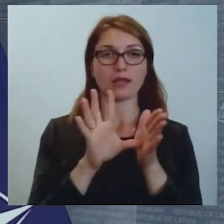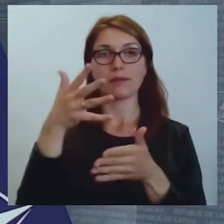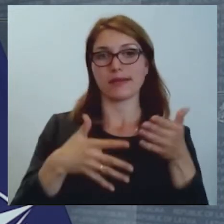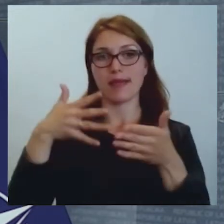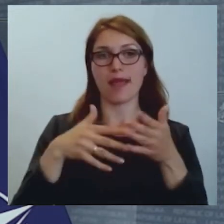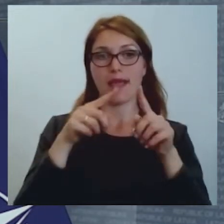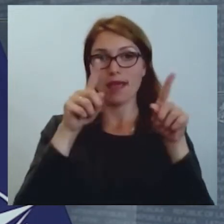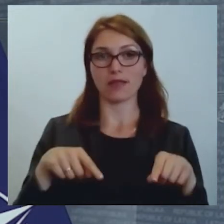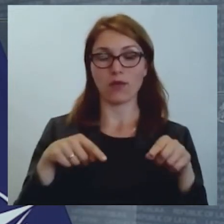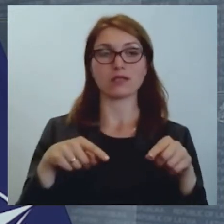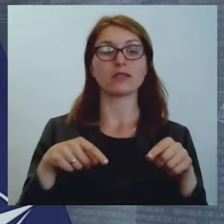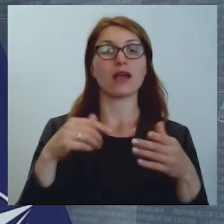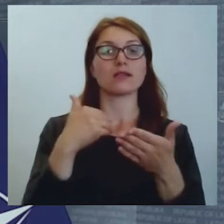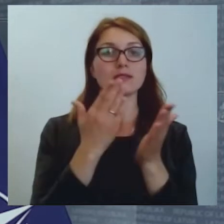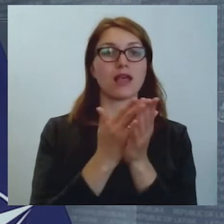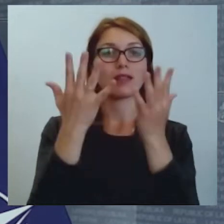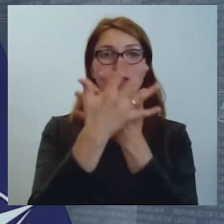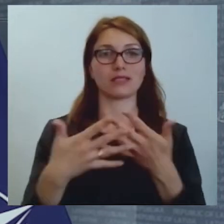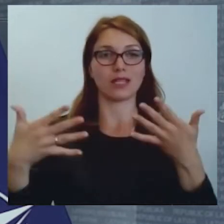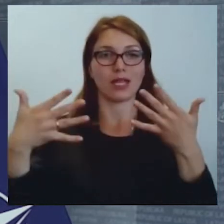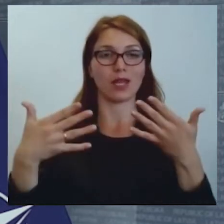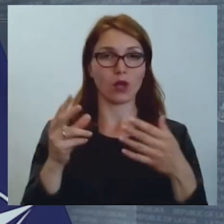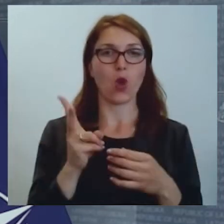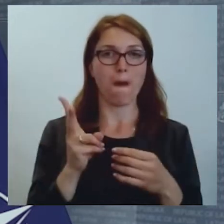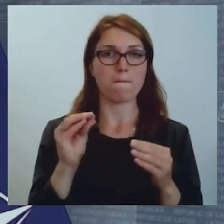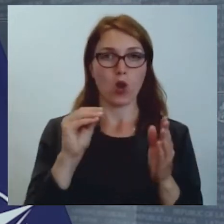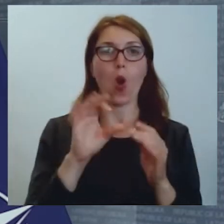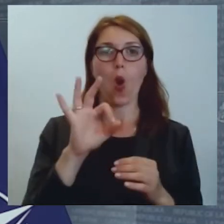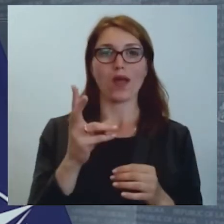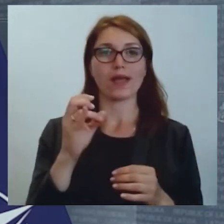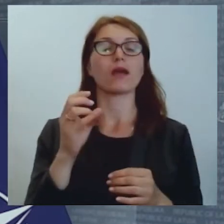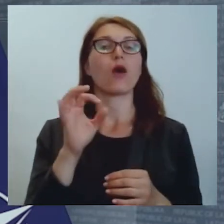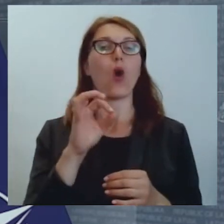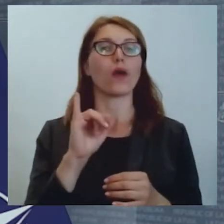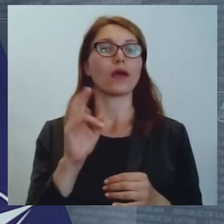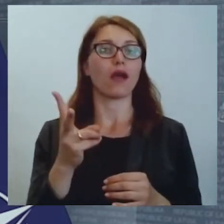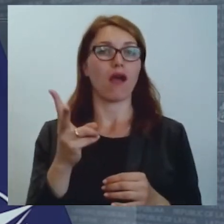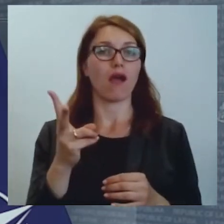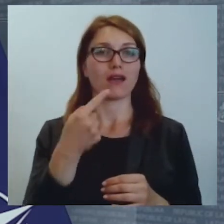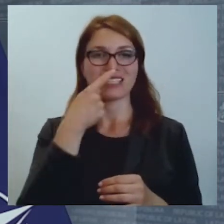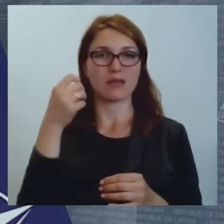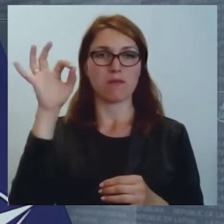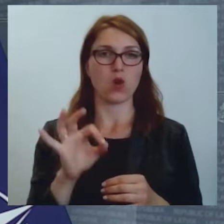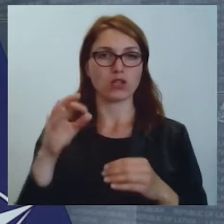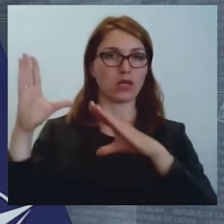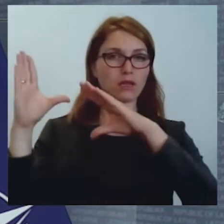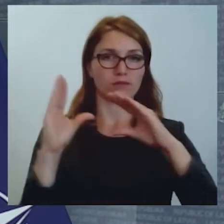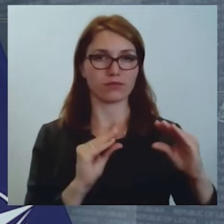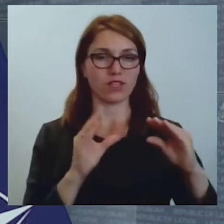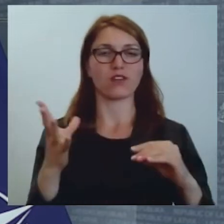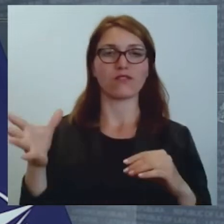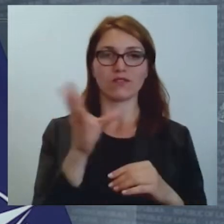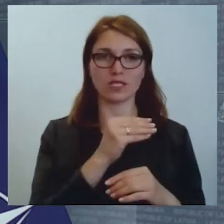sadalstīkla komponente tiktu simtprocentīgi samazināta visām